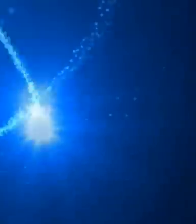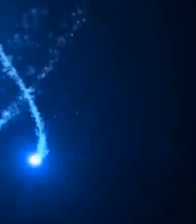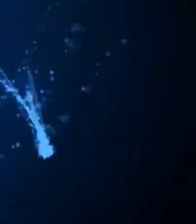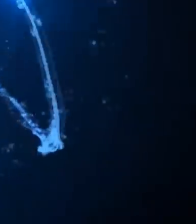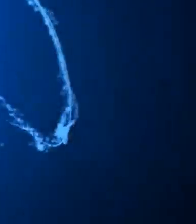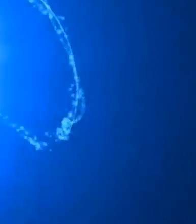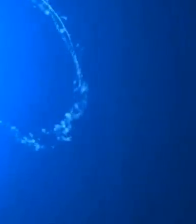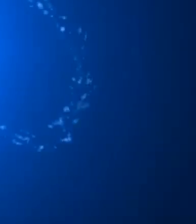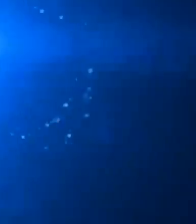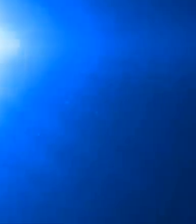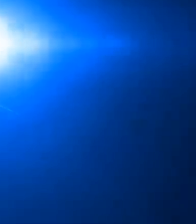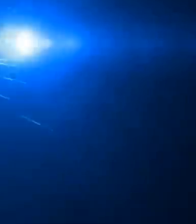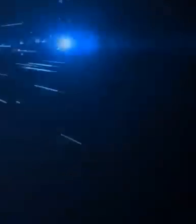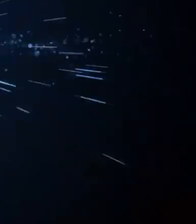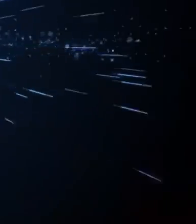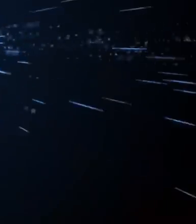Altyazı